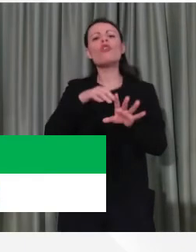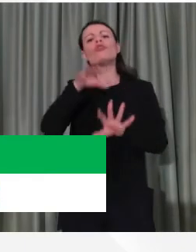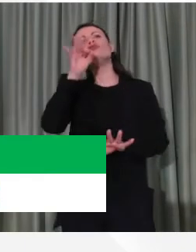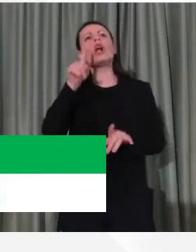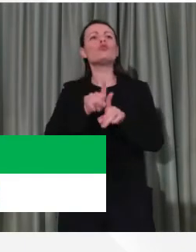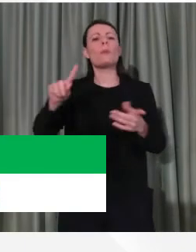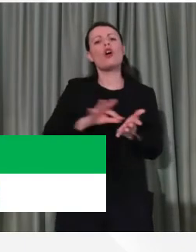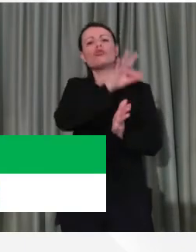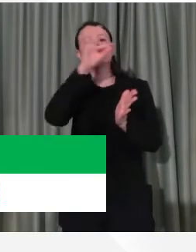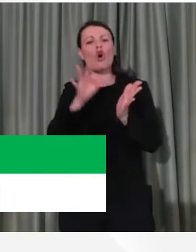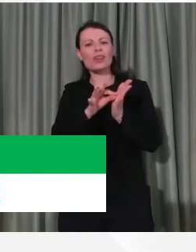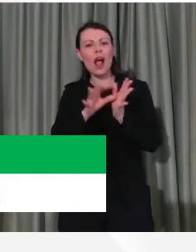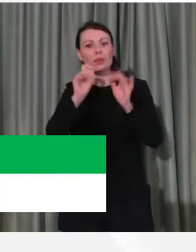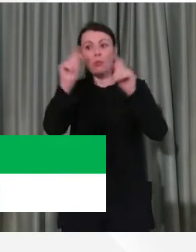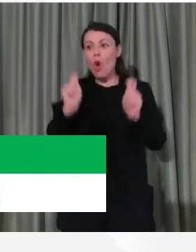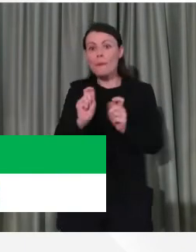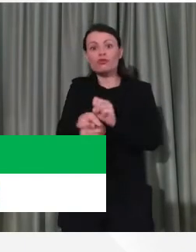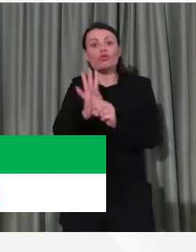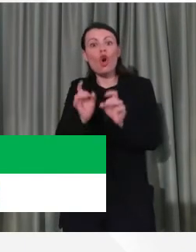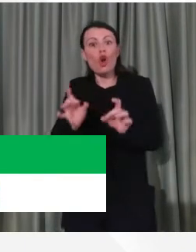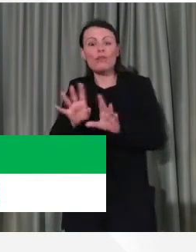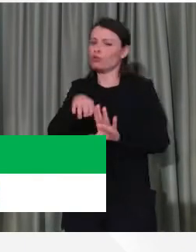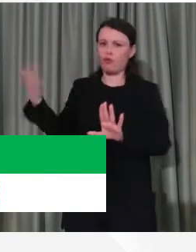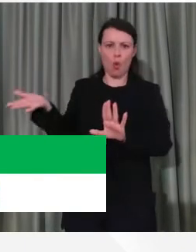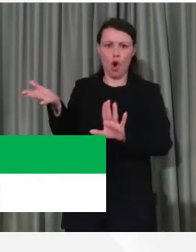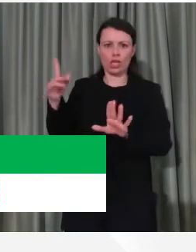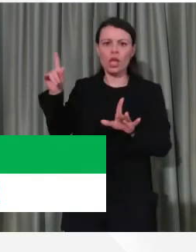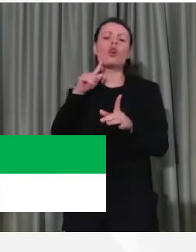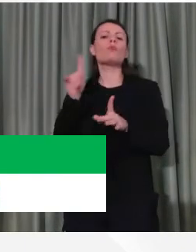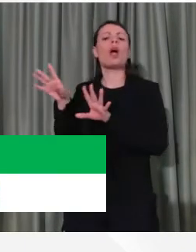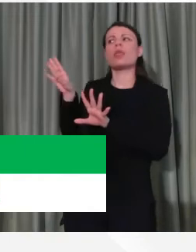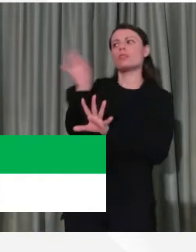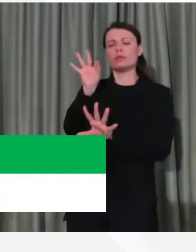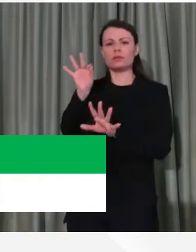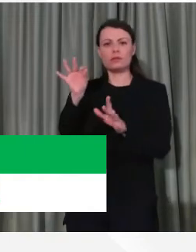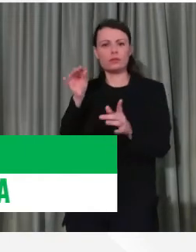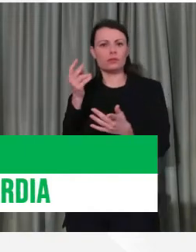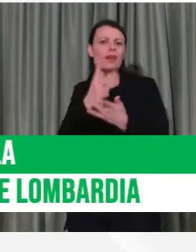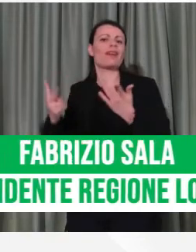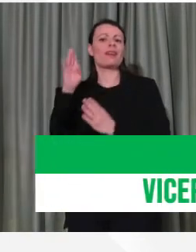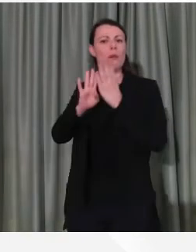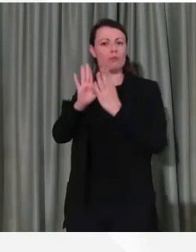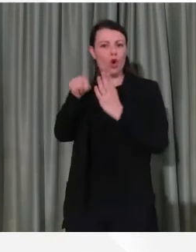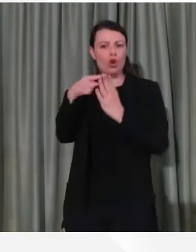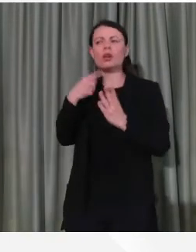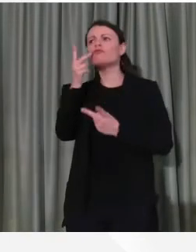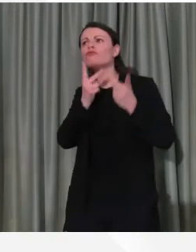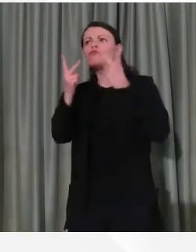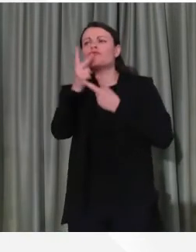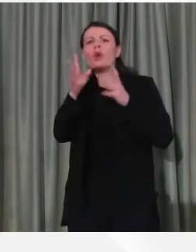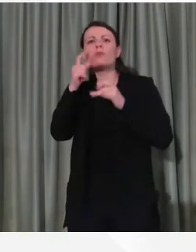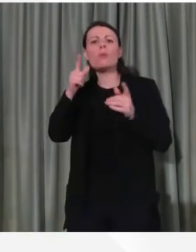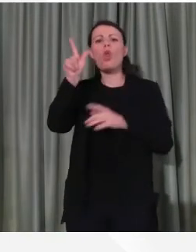dell'emergenza del coronavirus. Abbiamo calcolato quanti spostamenti ci sono stati in Lombardia basandoci sulle celle